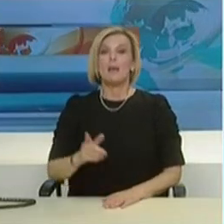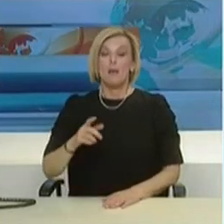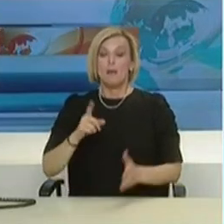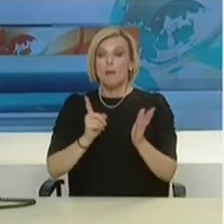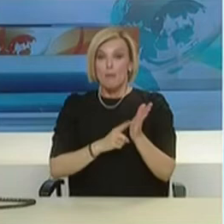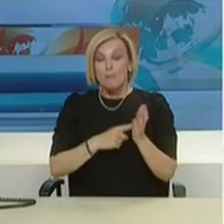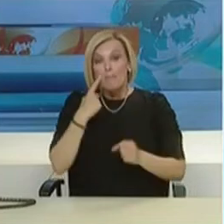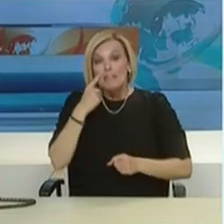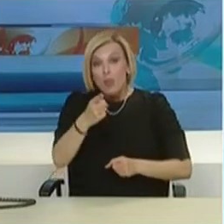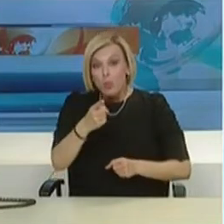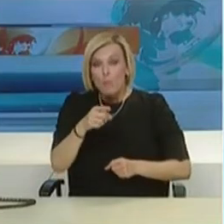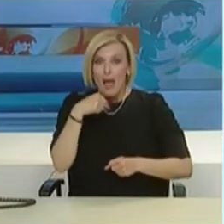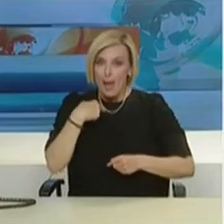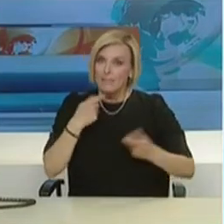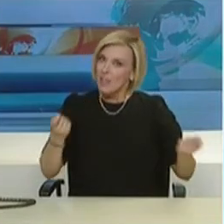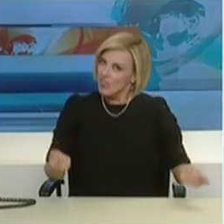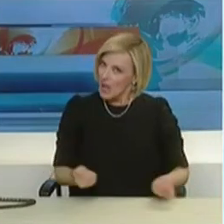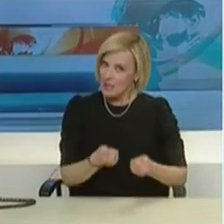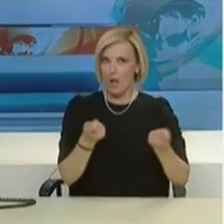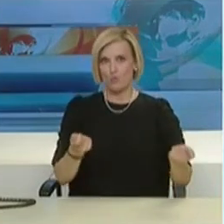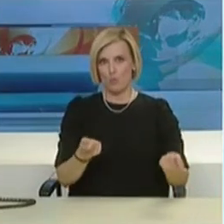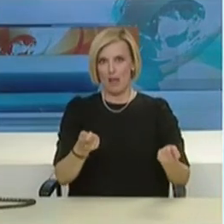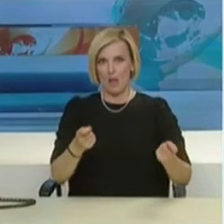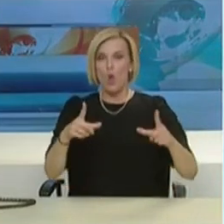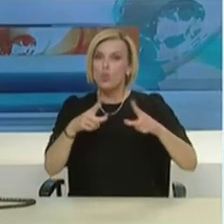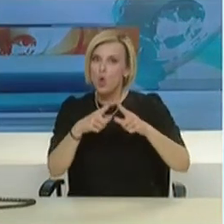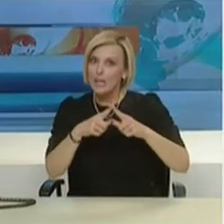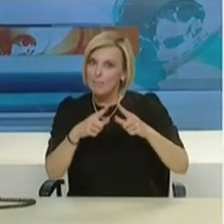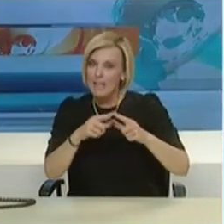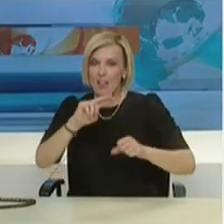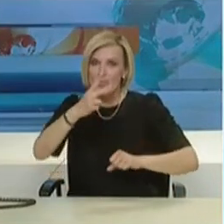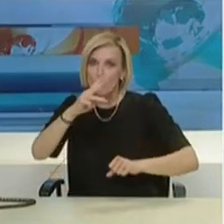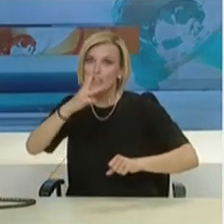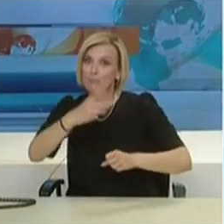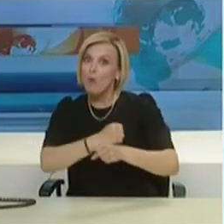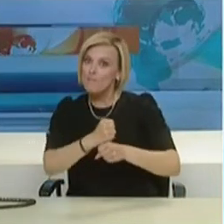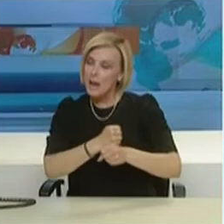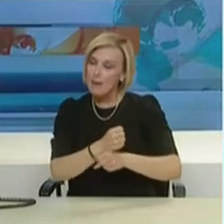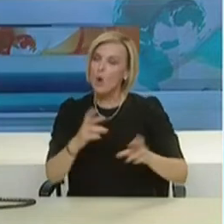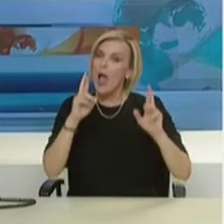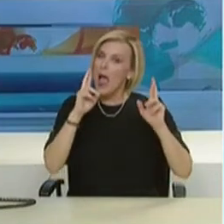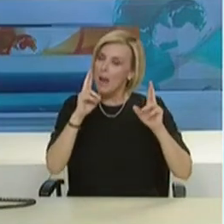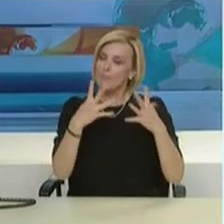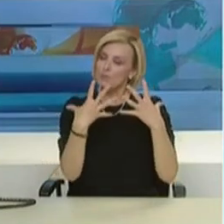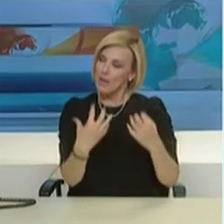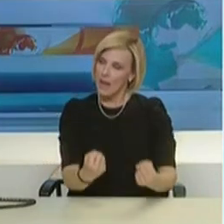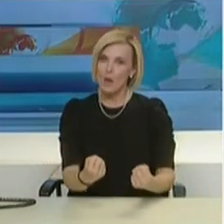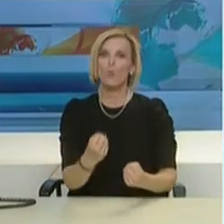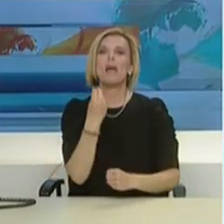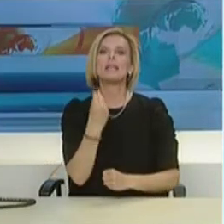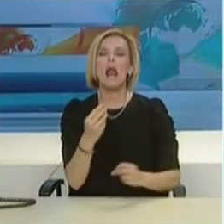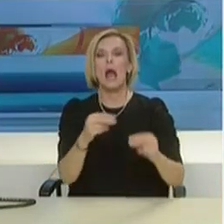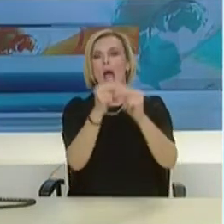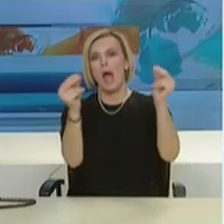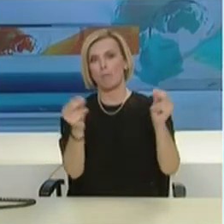πώς θα δουλέψουν στην ελληνική πραγματικότητα και στον Έλληνα ασθενή και θέλουμε να ελπίζουμε ότι θα έχουμε καλύτερα αποτελέσματα από αυτά που δημοσιεύονται με μονοθεραπεία